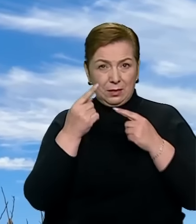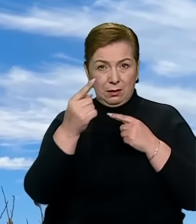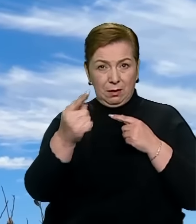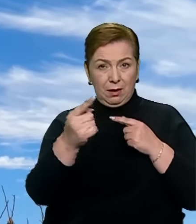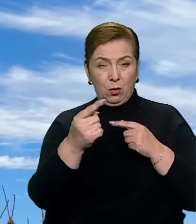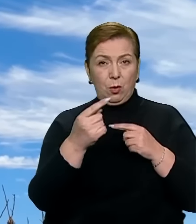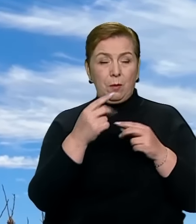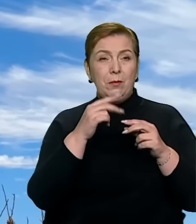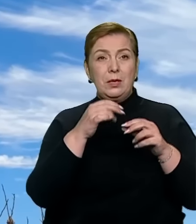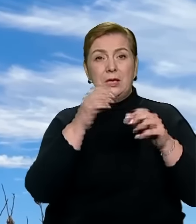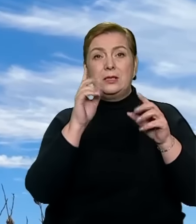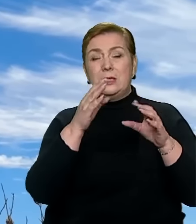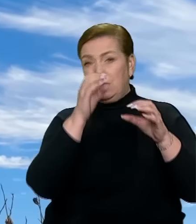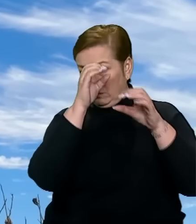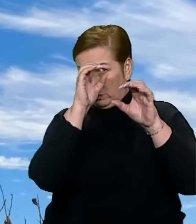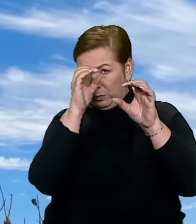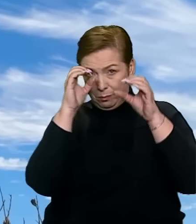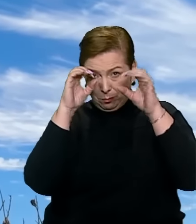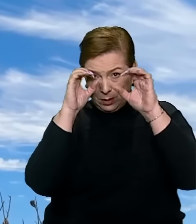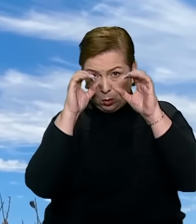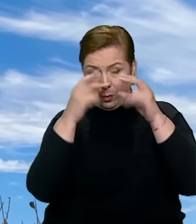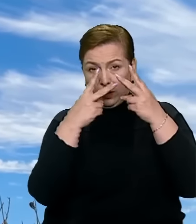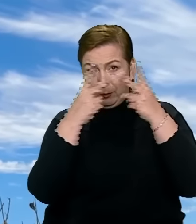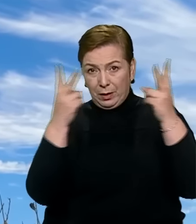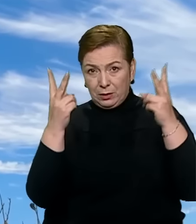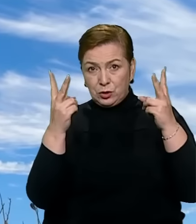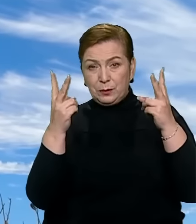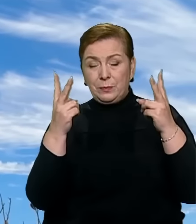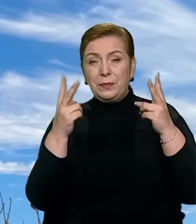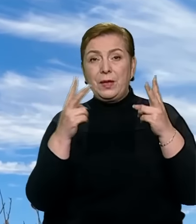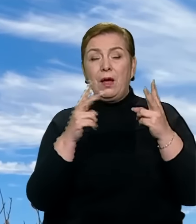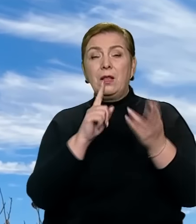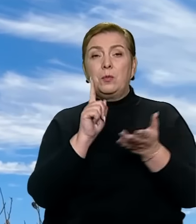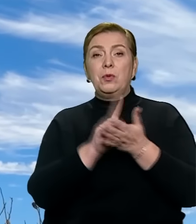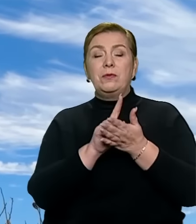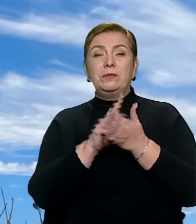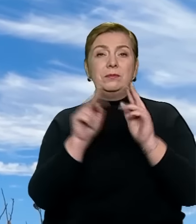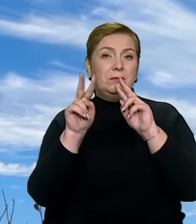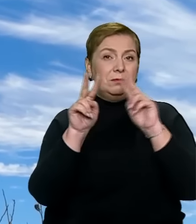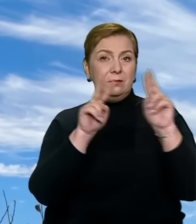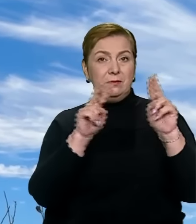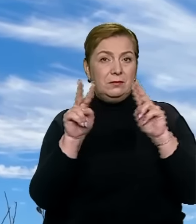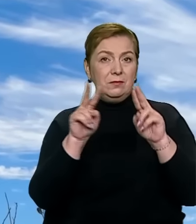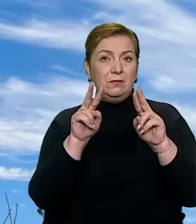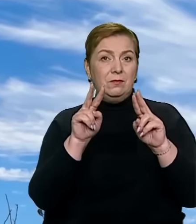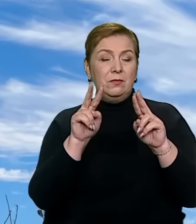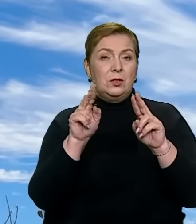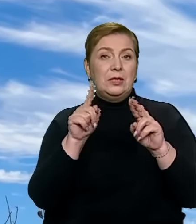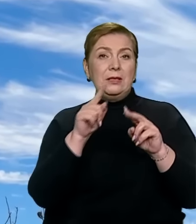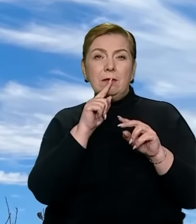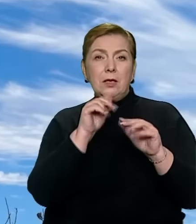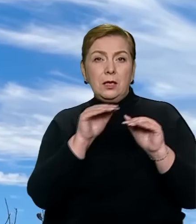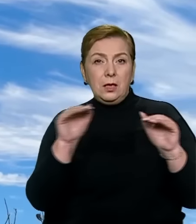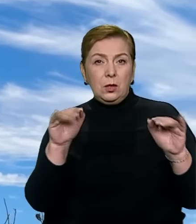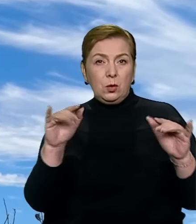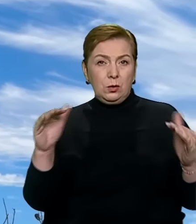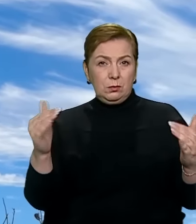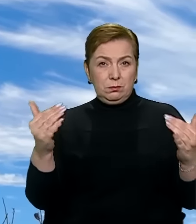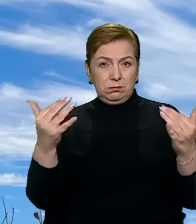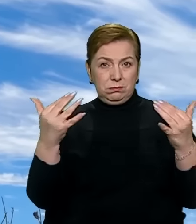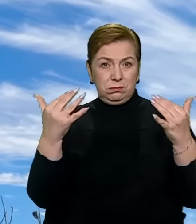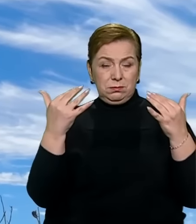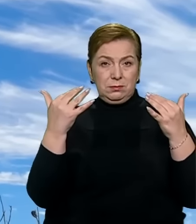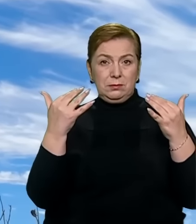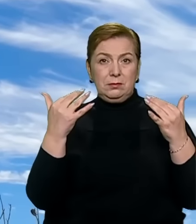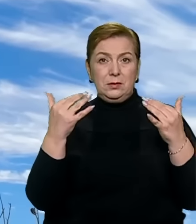бачимо тільки бінокль, тому потрібно ввести так спосередження, бо вони досить тихо роблять і може